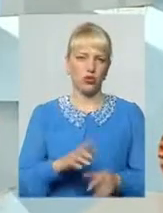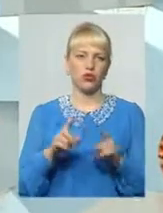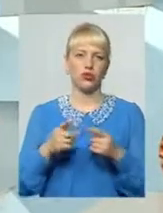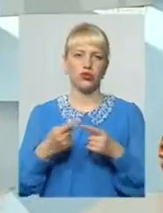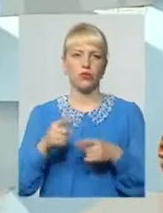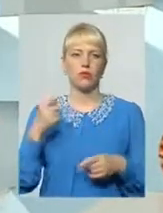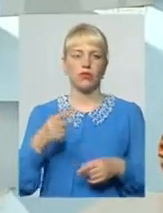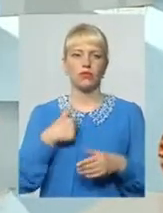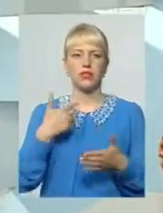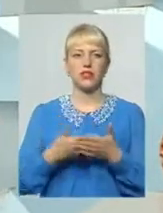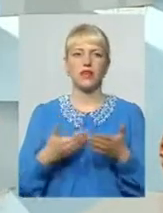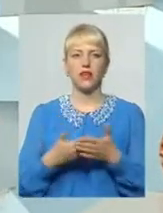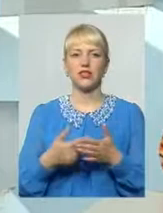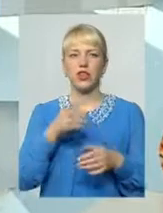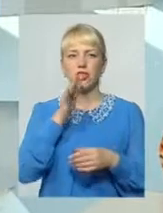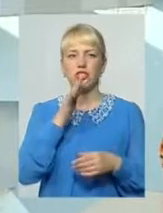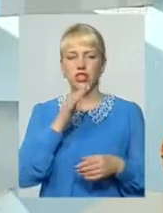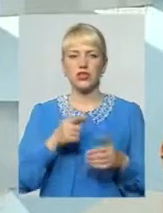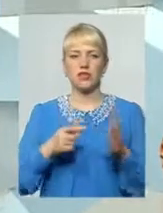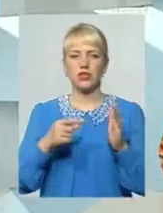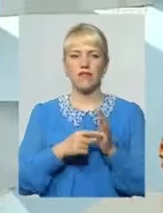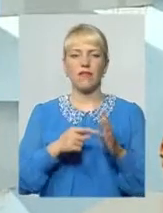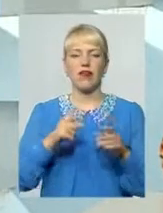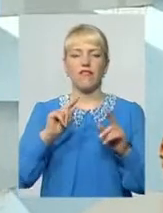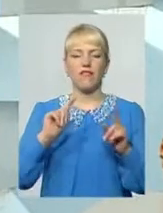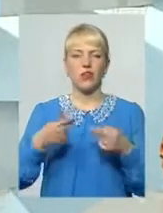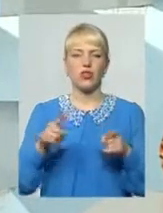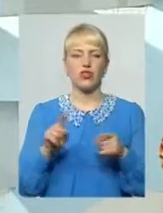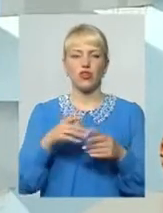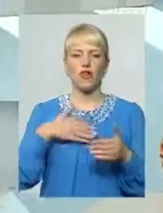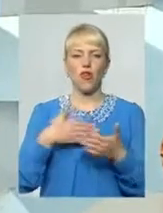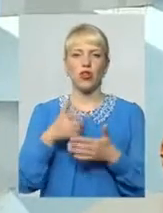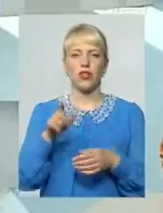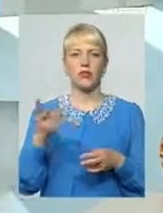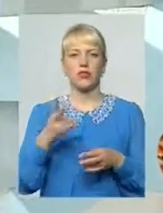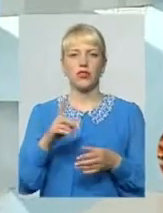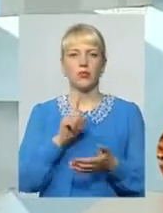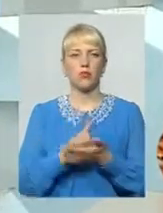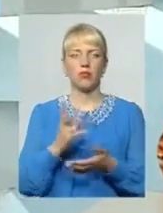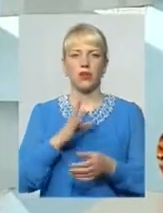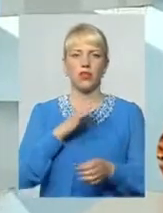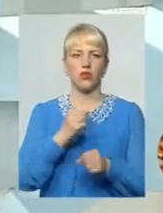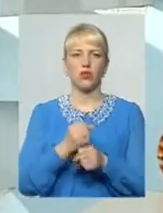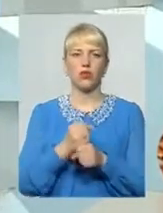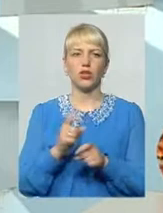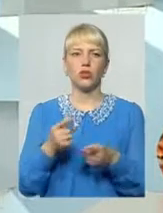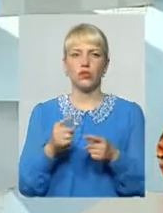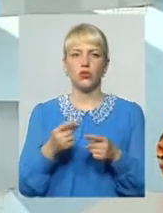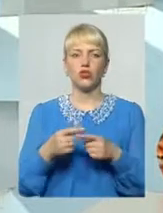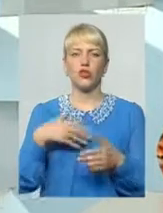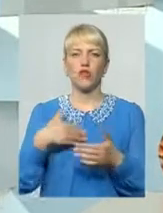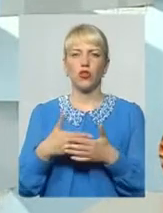по-перше, мені здавалося, час поставив вимоги Що волонтер, це має бути, мати обов'язкову роботу Тому що волонтер